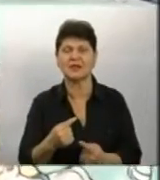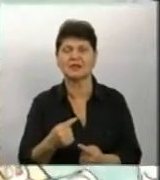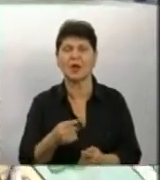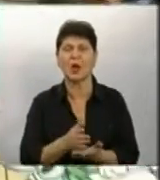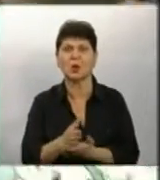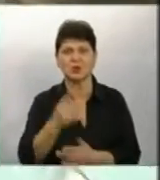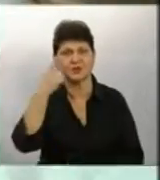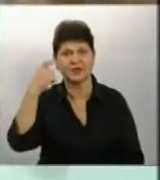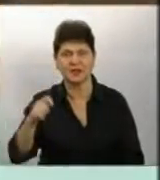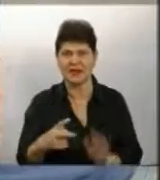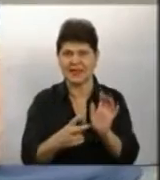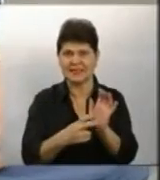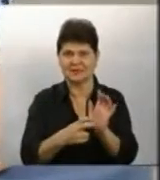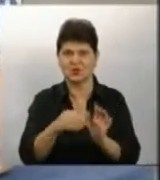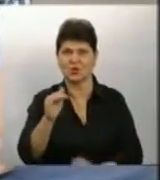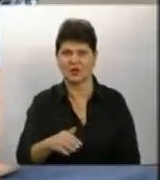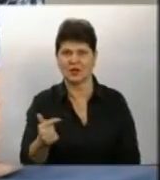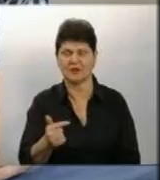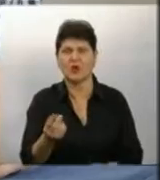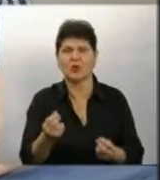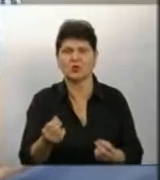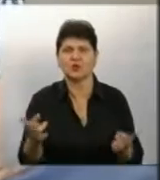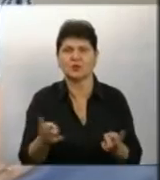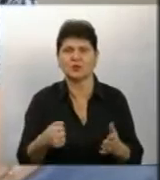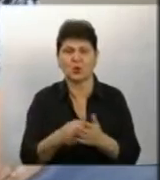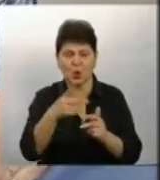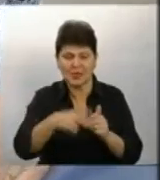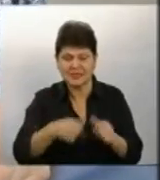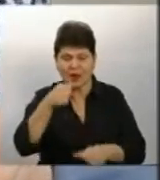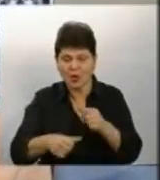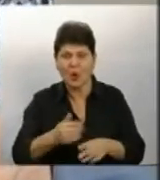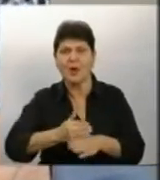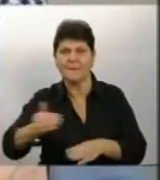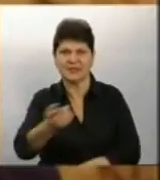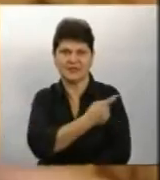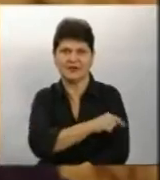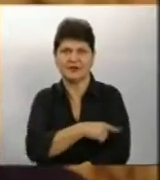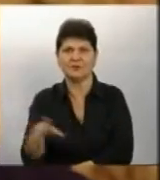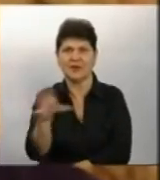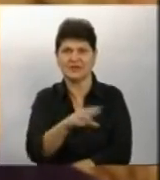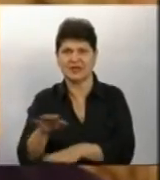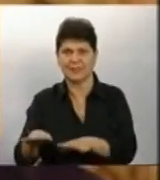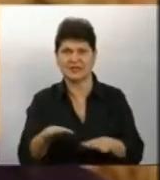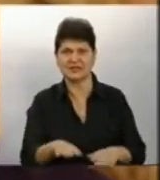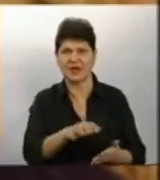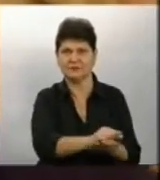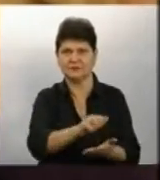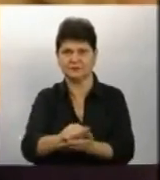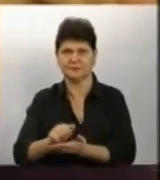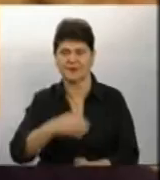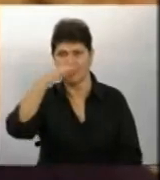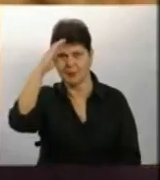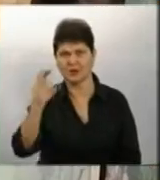вартість – 700 тисяч гривень Гроші потрібно зібрати до кінця року, бо після у клініці всі місця заброньовані, каже батько Сергій